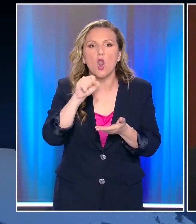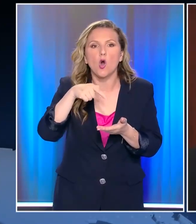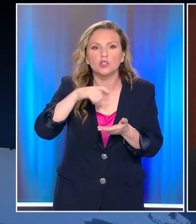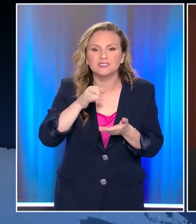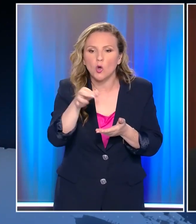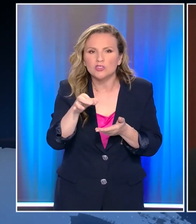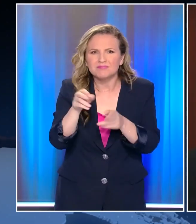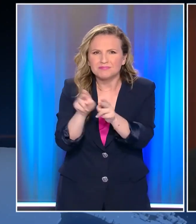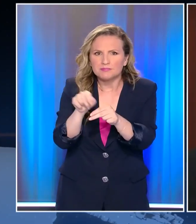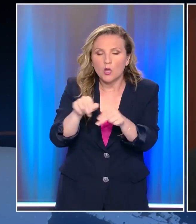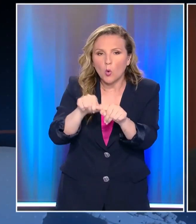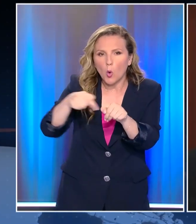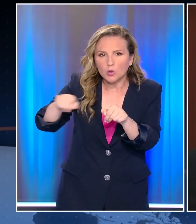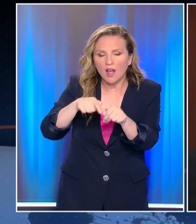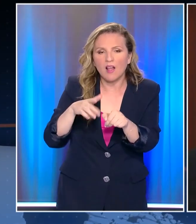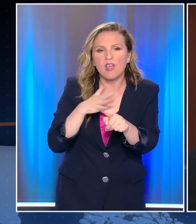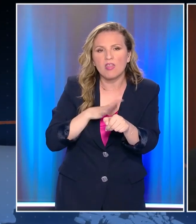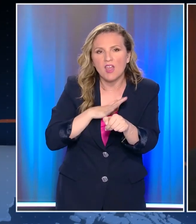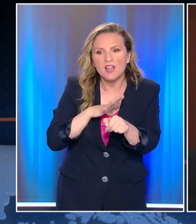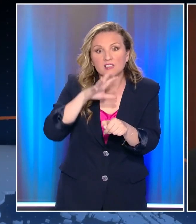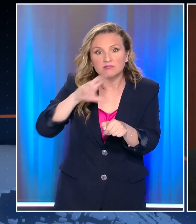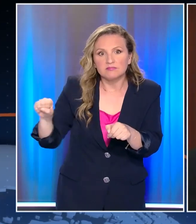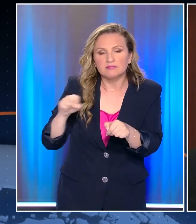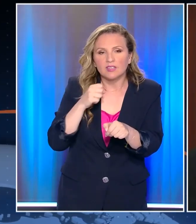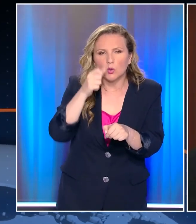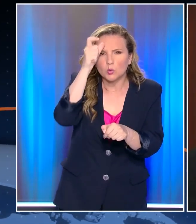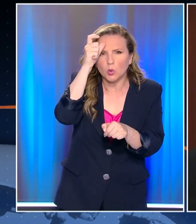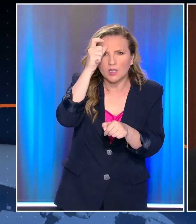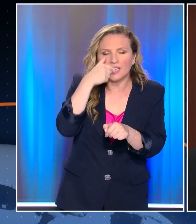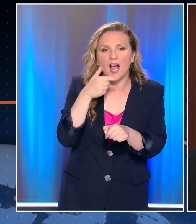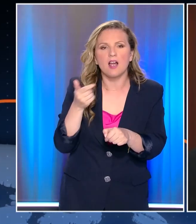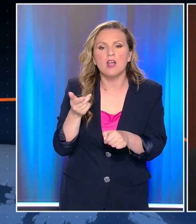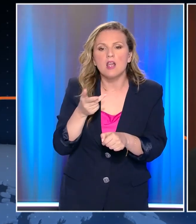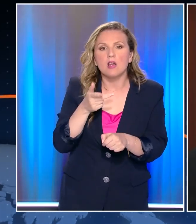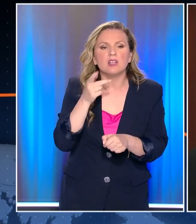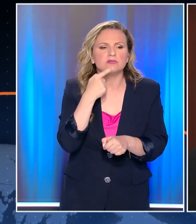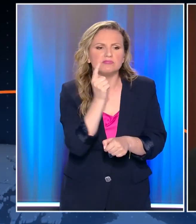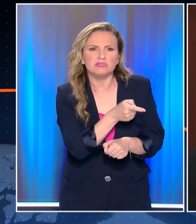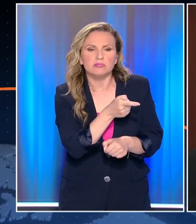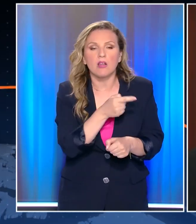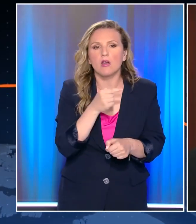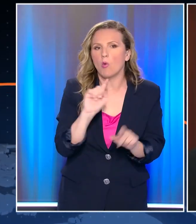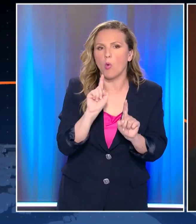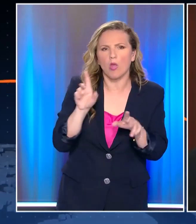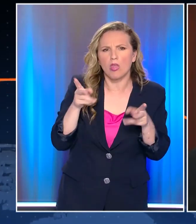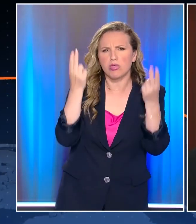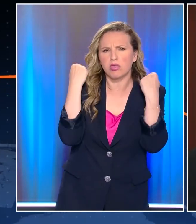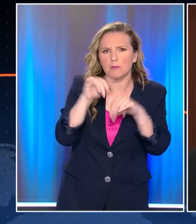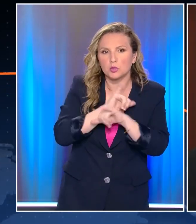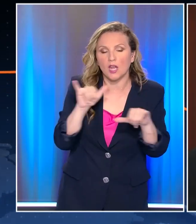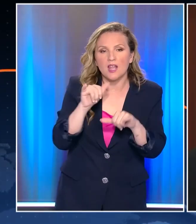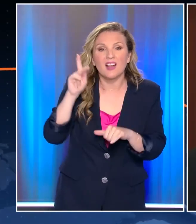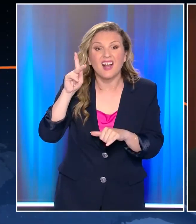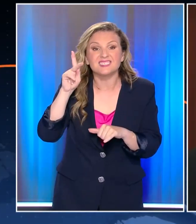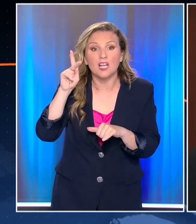Το Τζίνι βγήκε από το Μπουκάλι. Δεν μιλάμε για μια Τουρκία που θα έρθει όταν πεις έλα και θα φύγει όταν θα πεις φύγε. Υπάρχει το θέμα του Καστελόριζου που